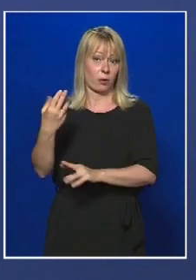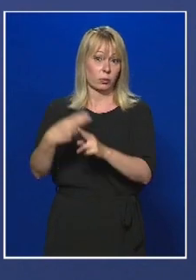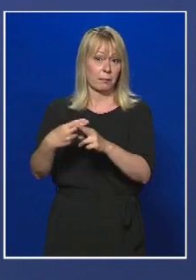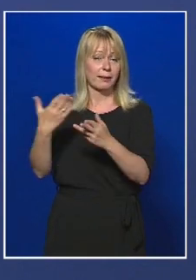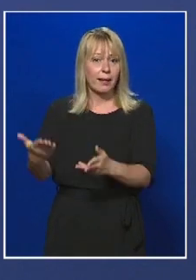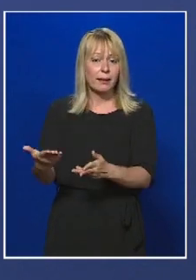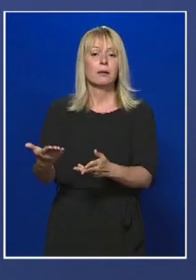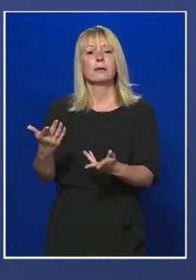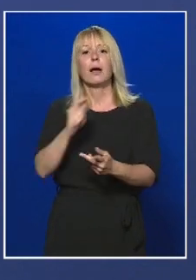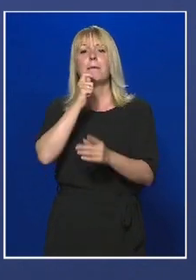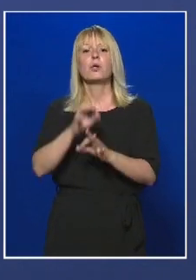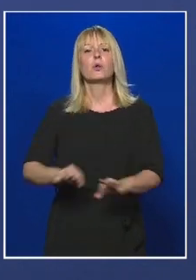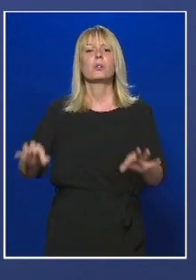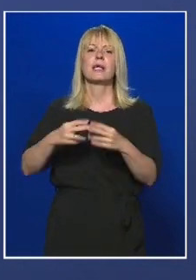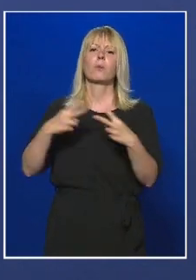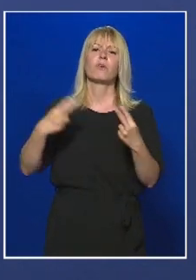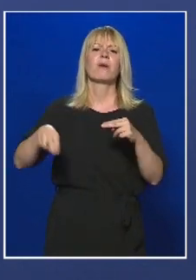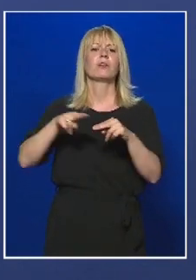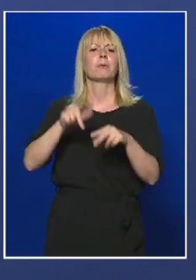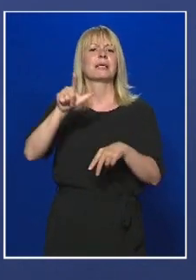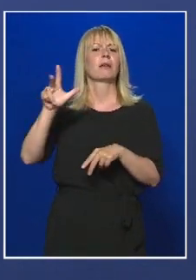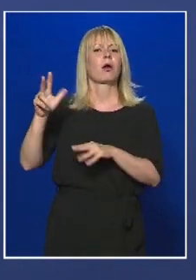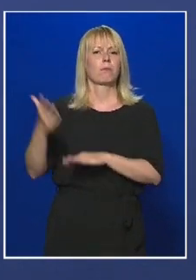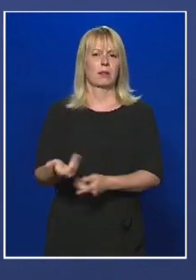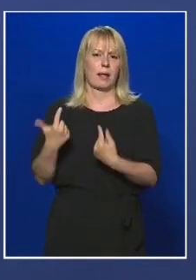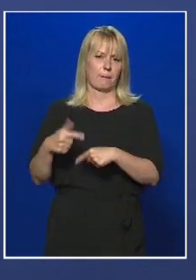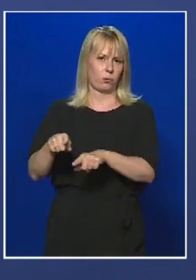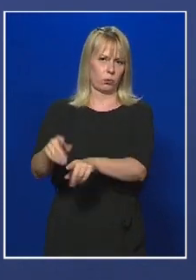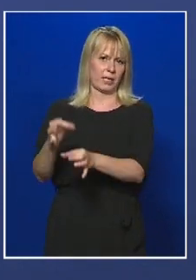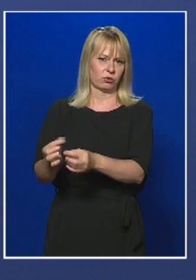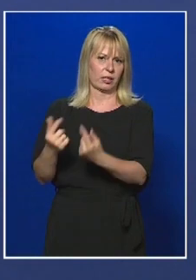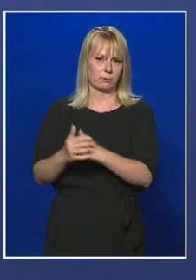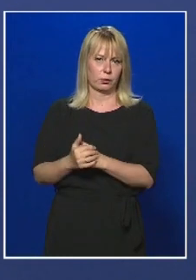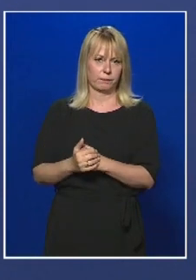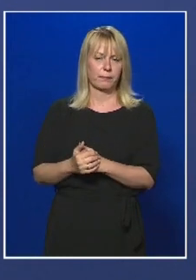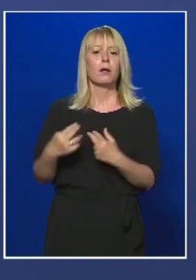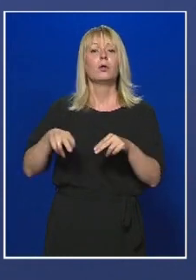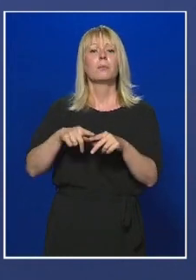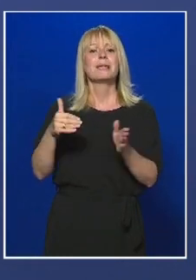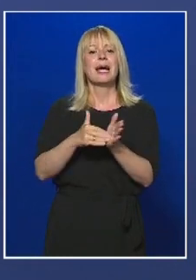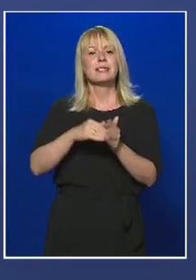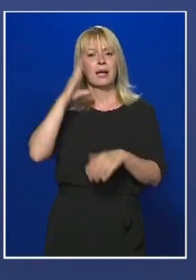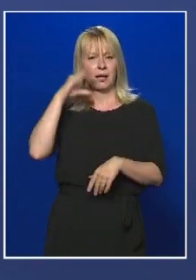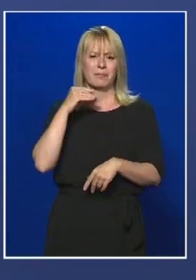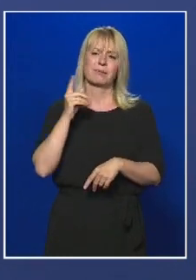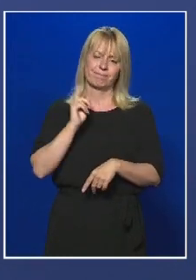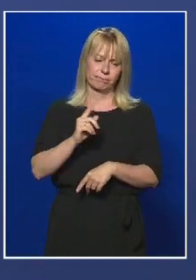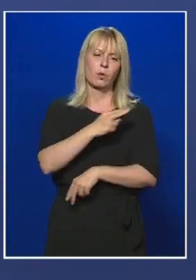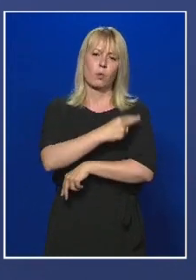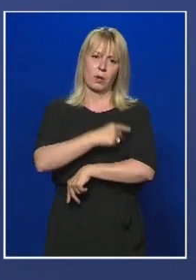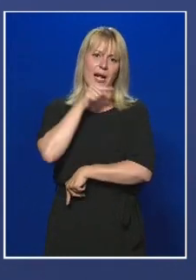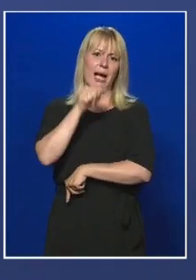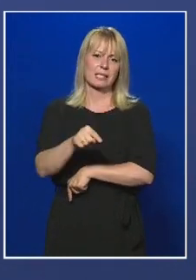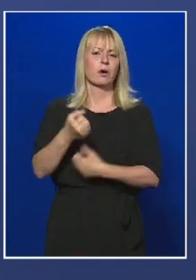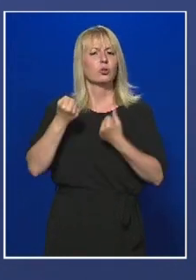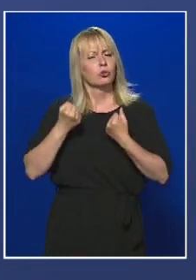az esetek, bőven több mint kétharmadák ezek az esetek teszik ki. Több mint ezer ember került kórházba súlyos tünetek miatt,